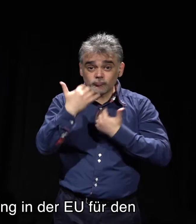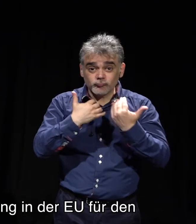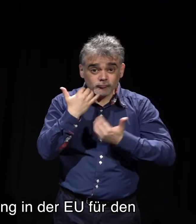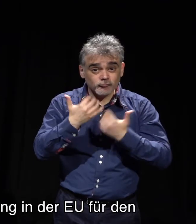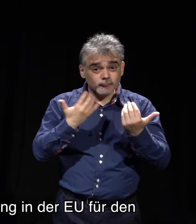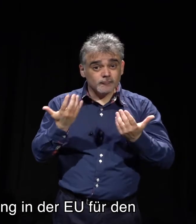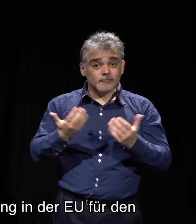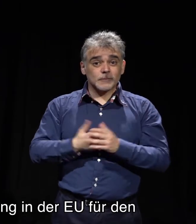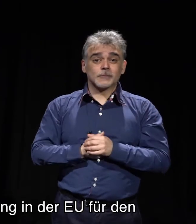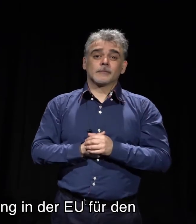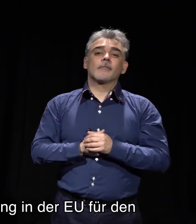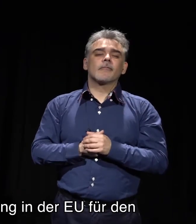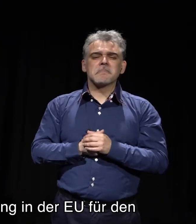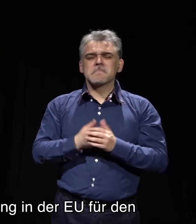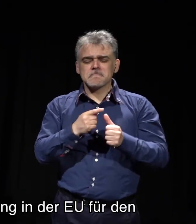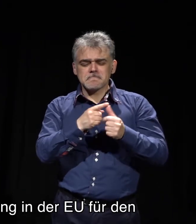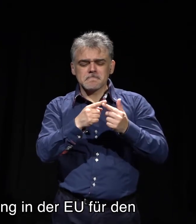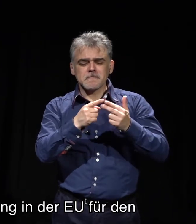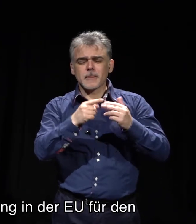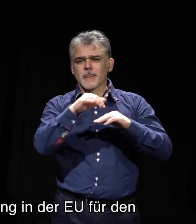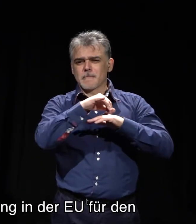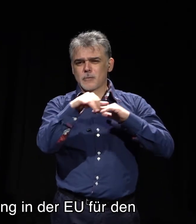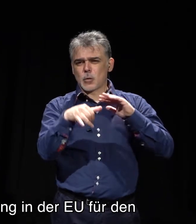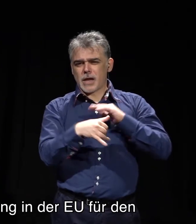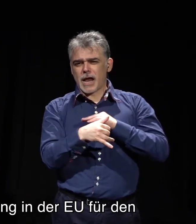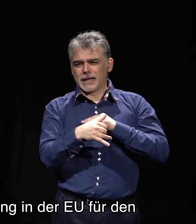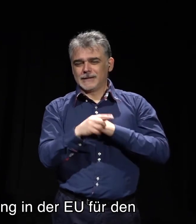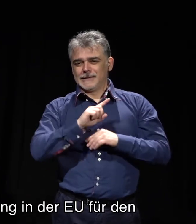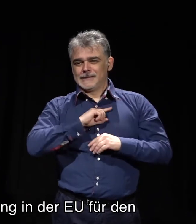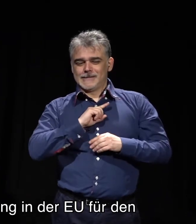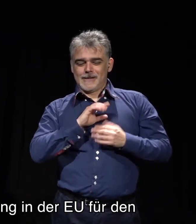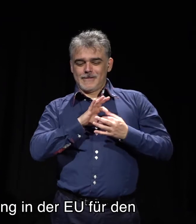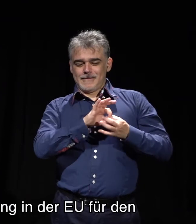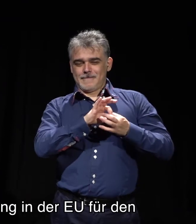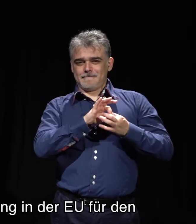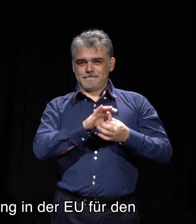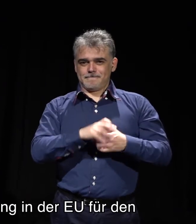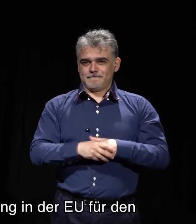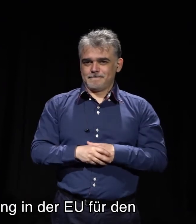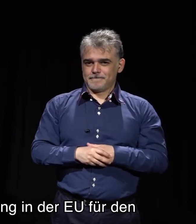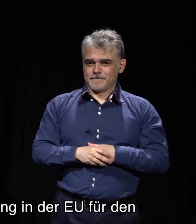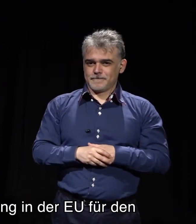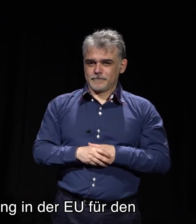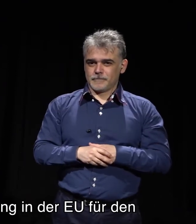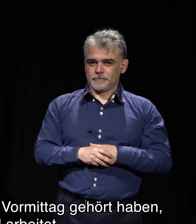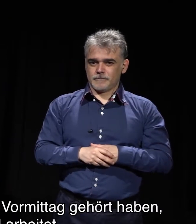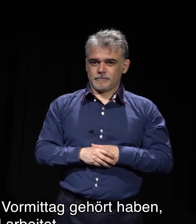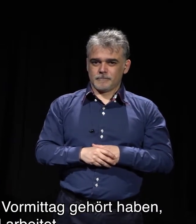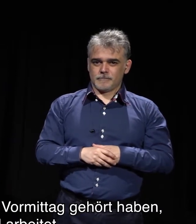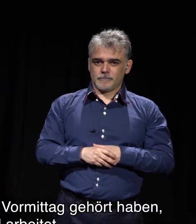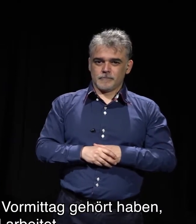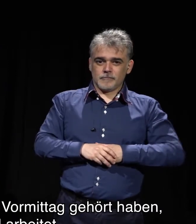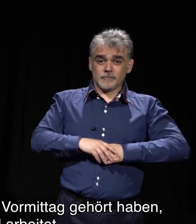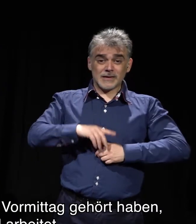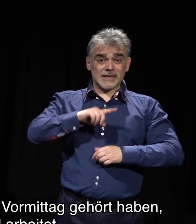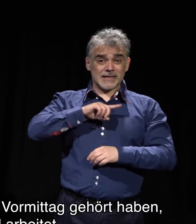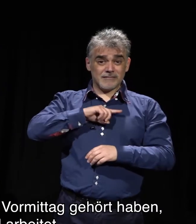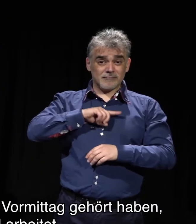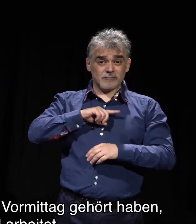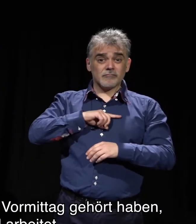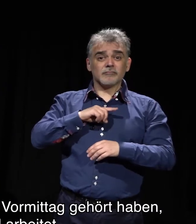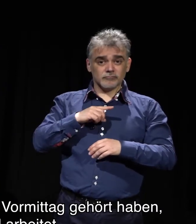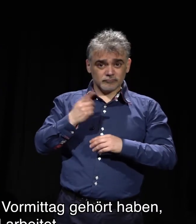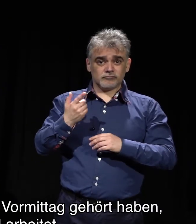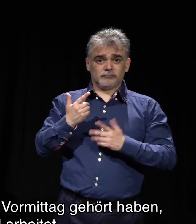I am the head of arts and disability in the European Union region for the British Council. And I should explain